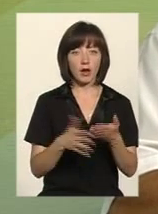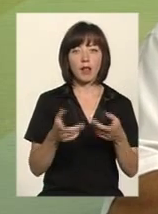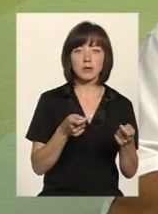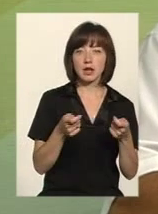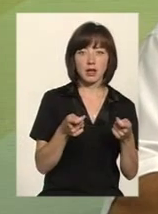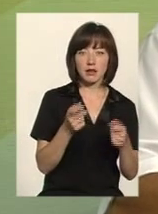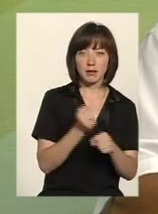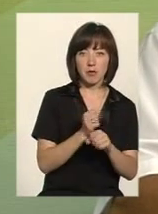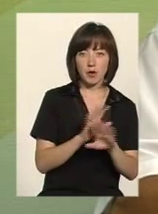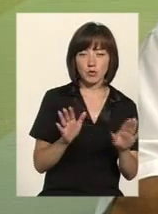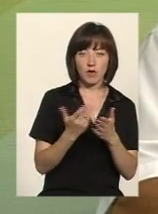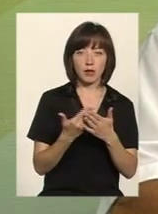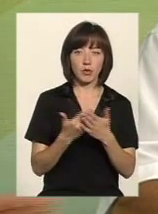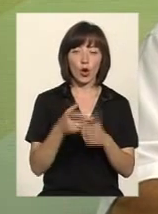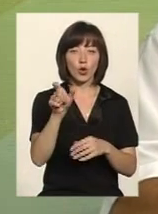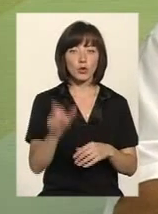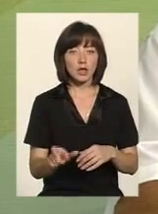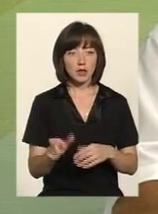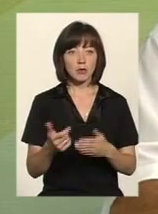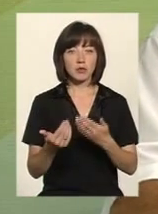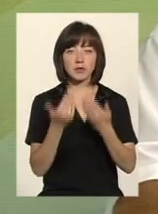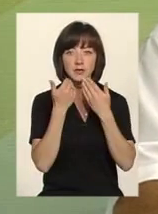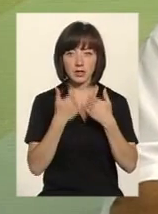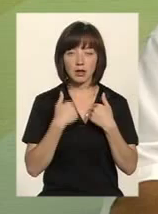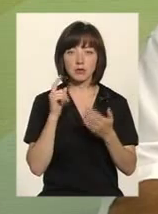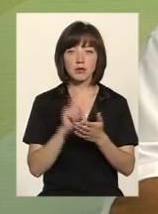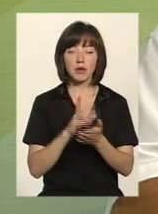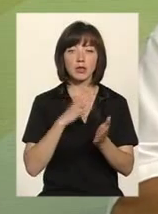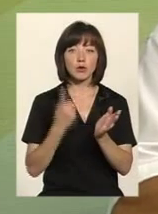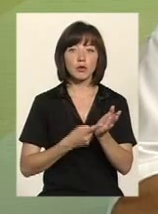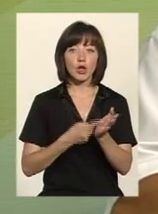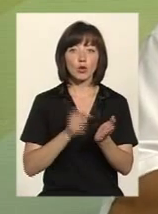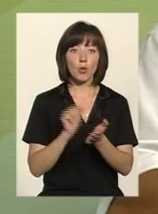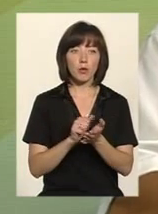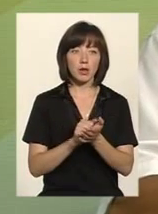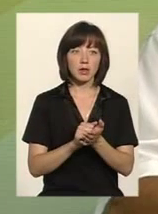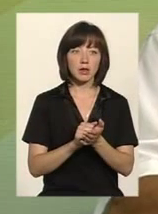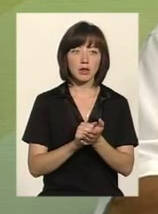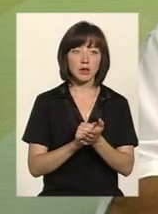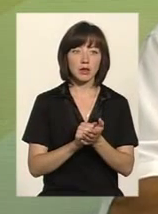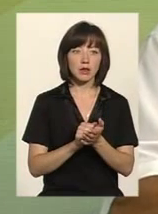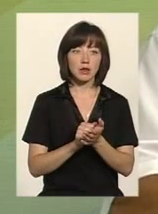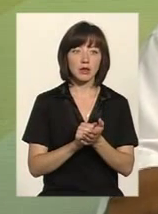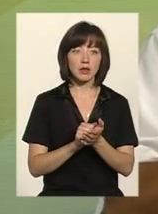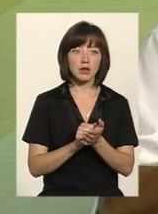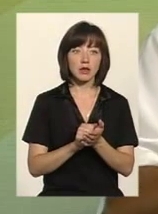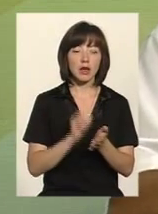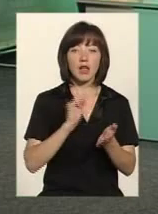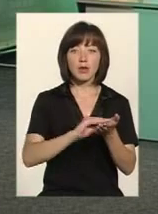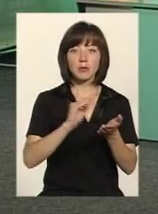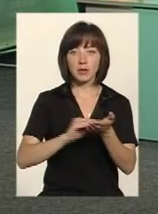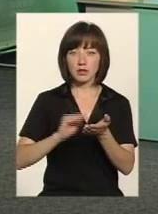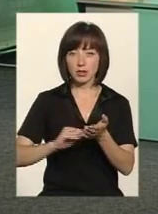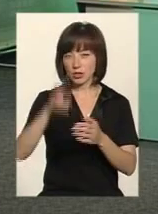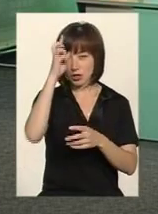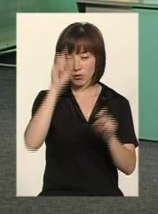адміністрація не спрацювала, тобто, людина, яка до нас приходить, вона повинна мати підтверджені документи, ну, скажімо, як ми говоримо просто в народі, відписки від кожного